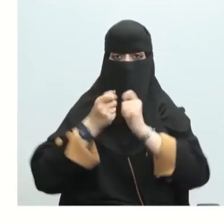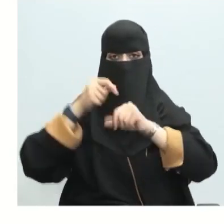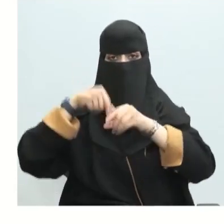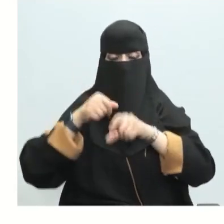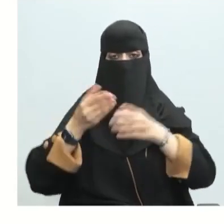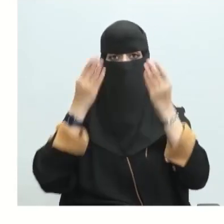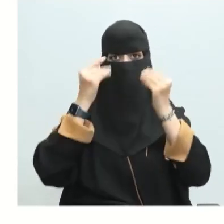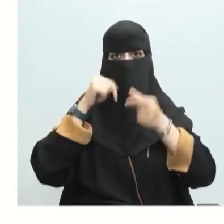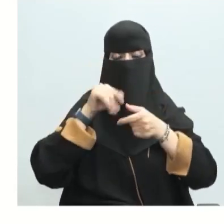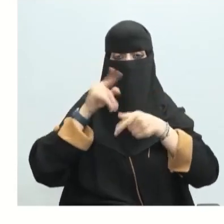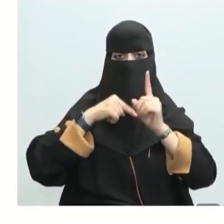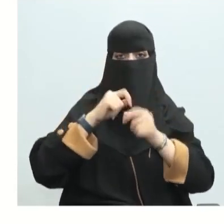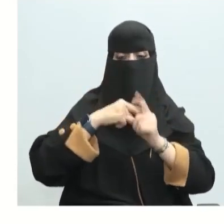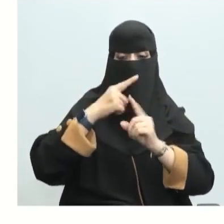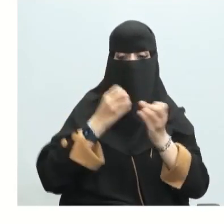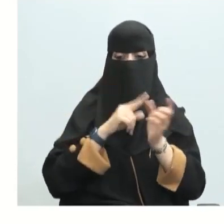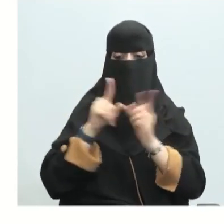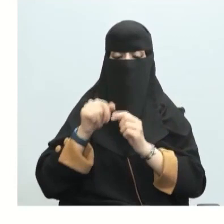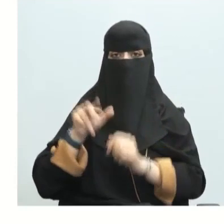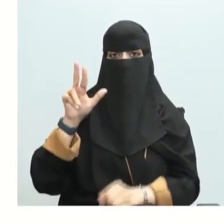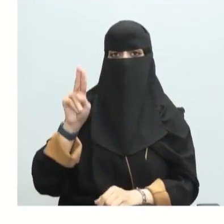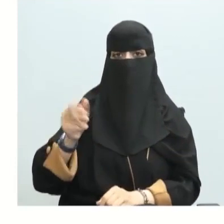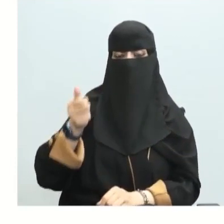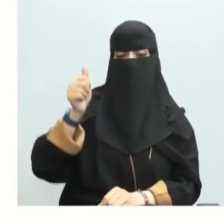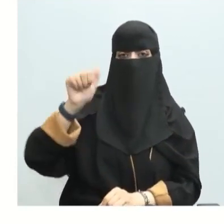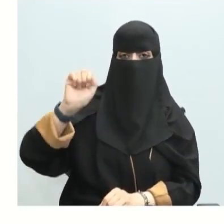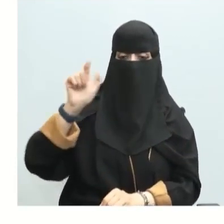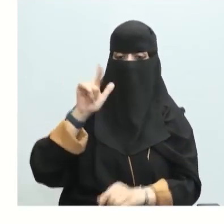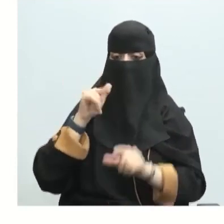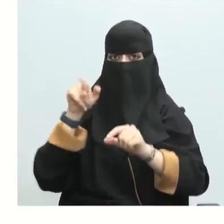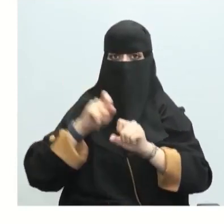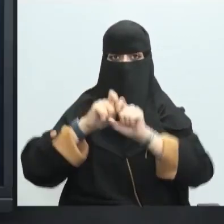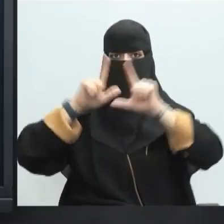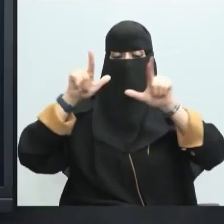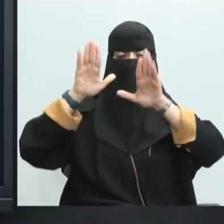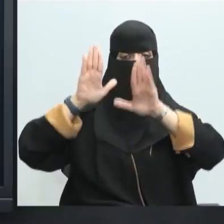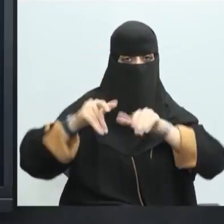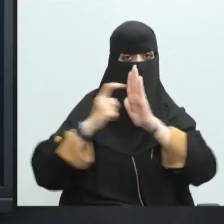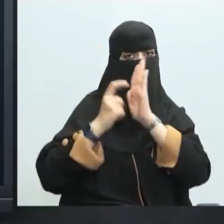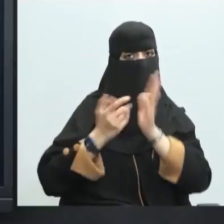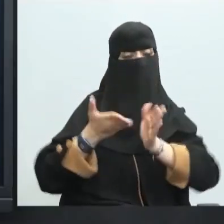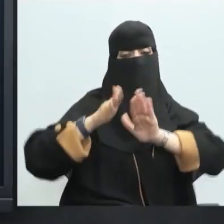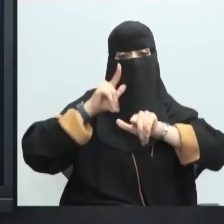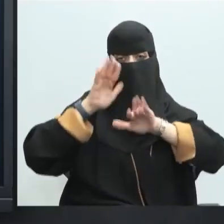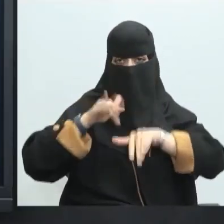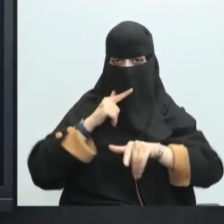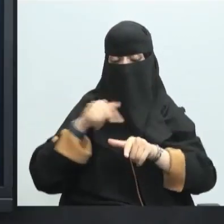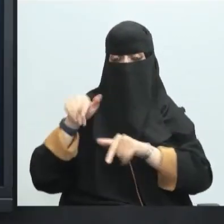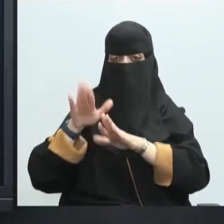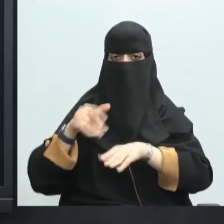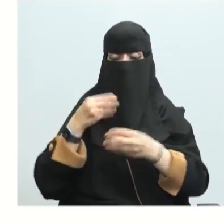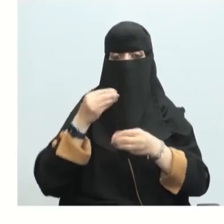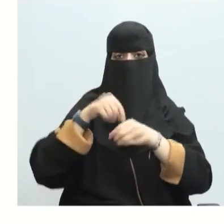باستعمال بيانات حرارة التكوين القياسية قلنا التآصل هي ظاهرة وجود عنصر أو أكثر موجود في